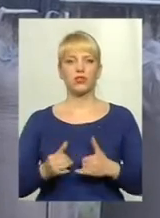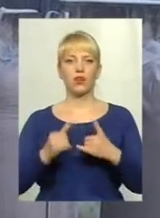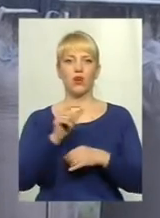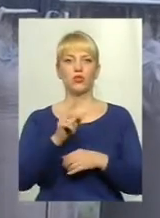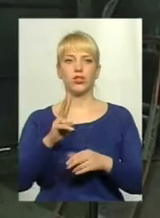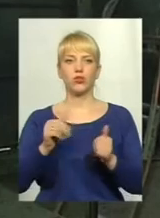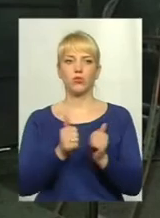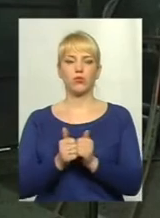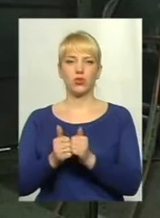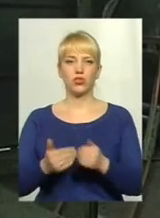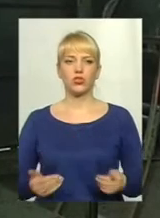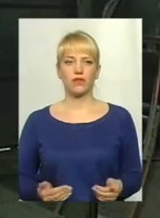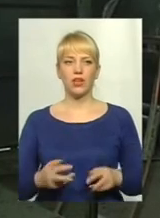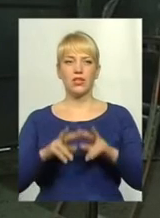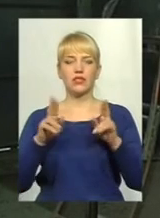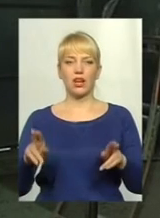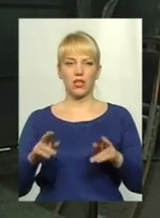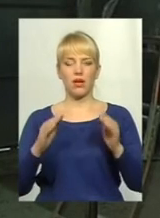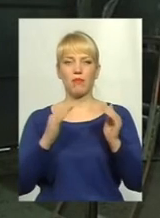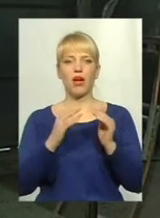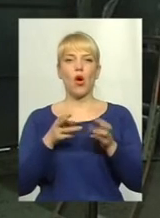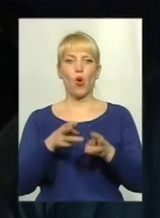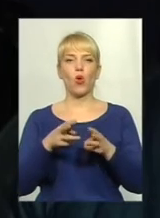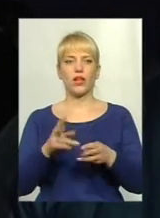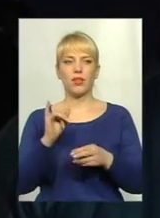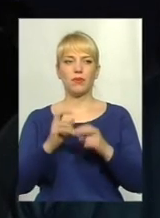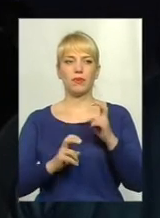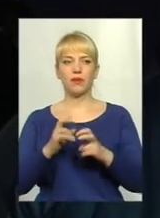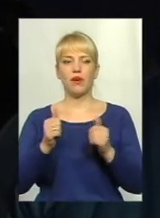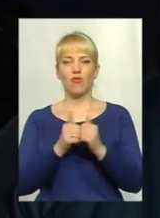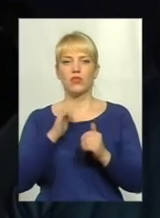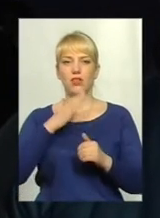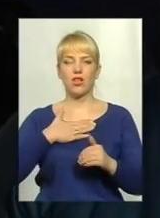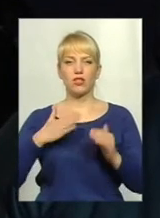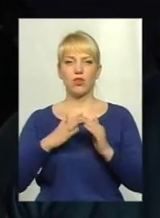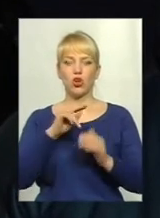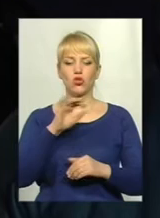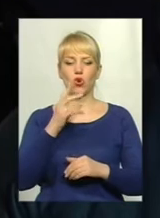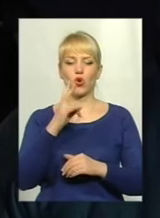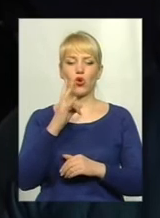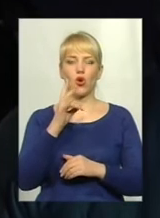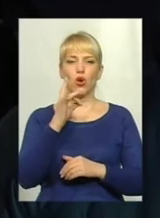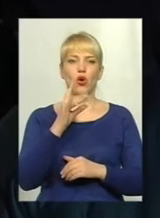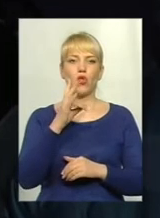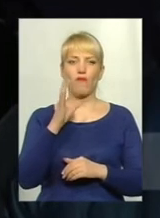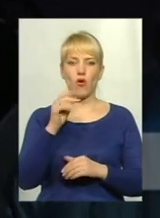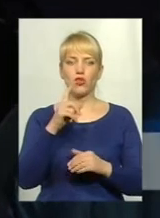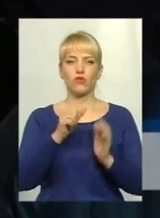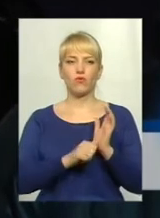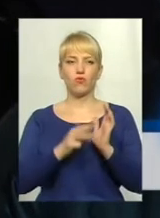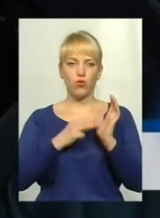мешкають поруч із подібними котельнями та підприємствами. Взля нашого дому по Черноволу 186 построили котельну,